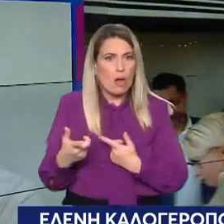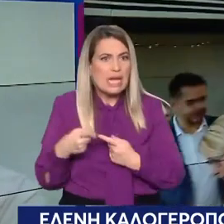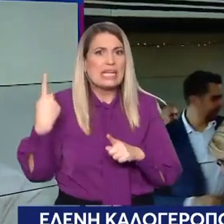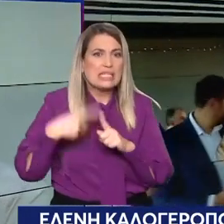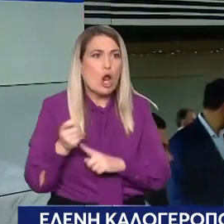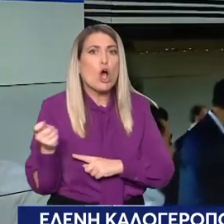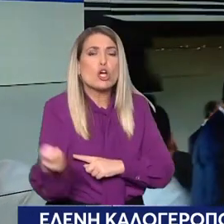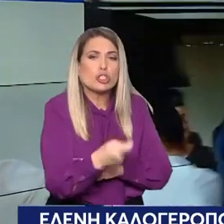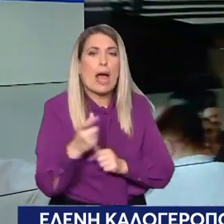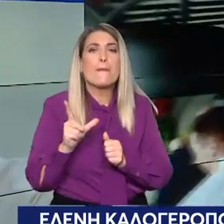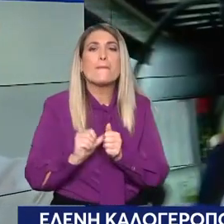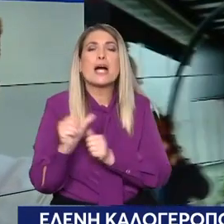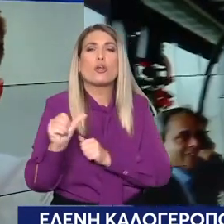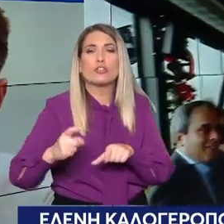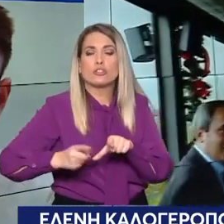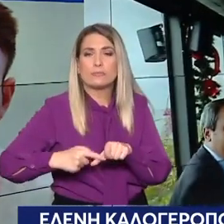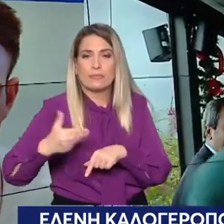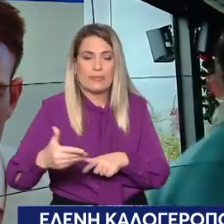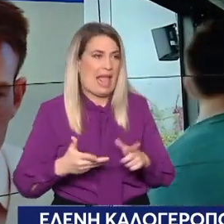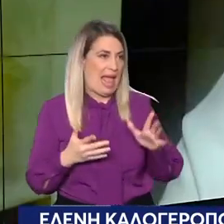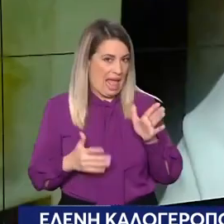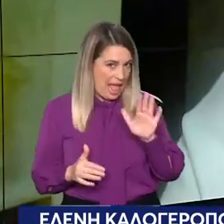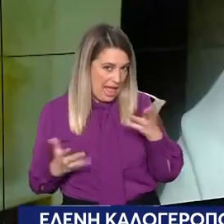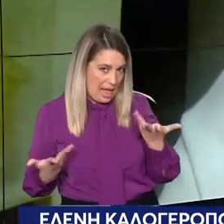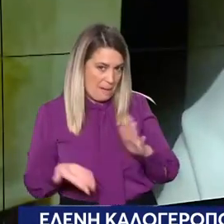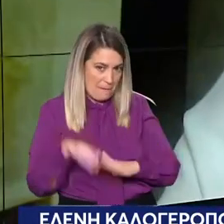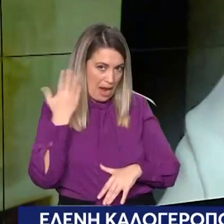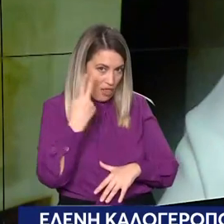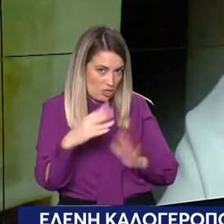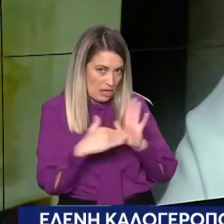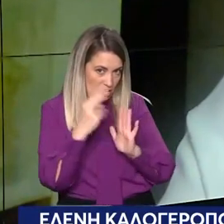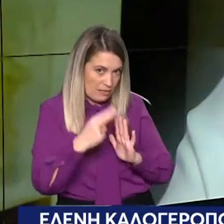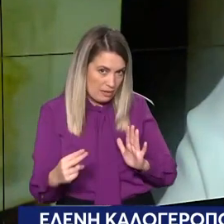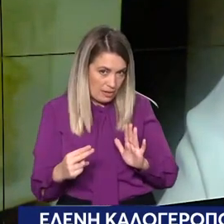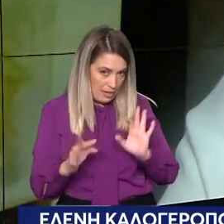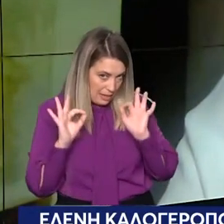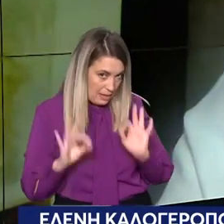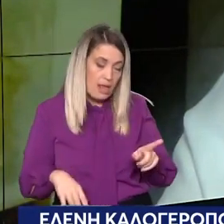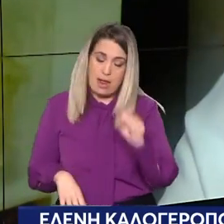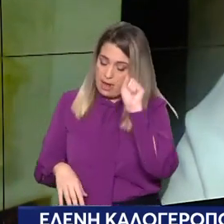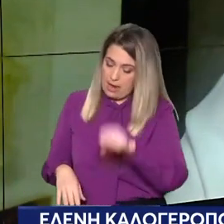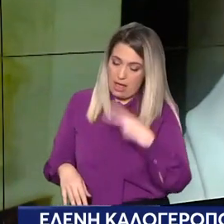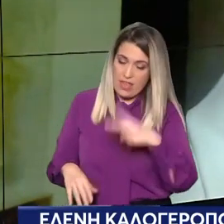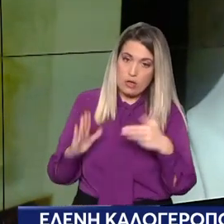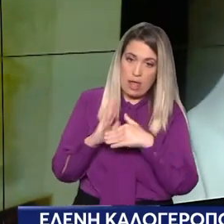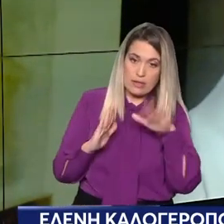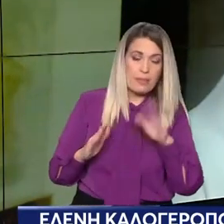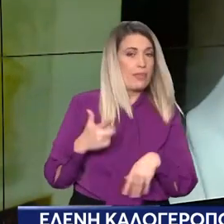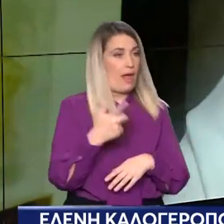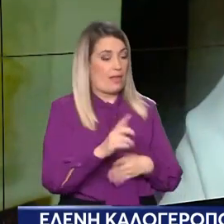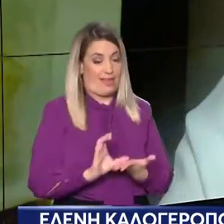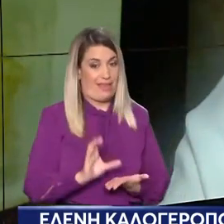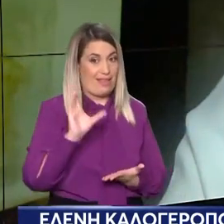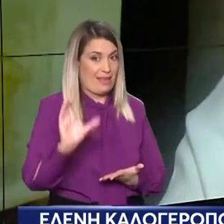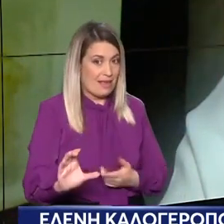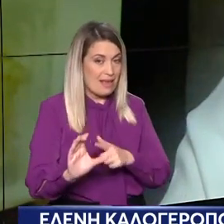λες, λοιπόν, ότι είναι πάνω από 200.000 ευρώ τα χρήματα που δανείζει ο Κασελάκης στο κόμμα και για τους όρους δανεισμού, γιατί αυτά